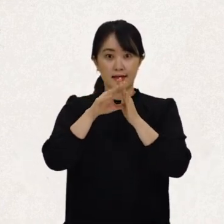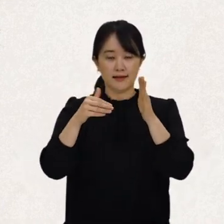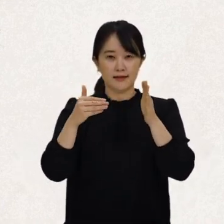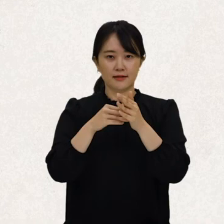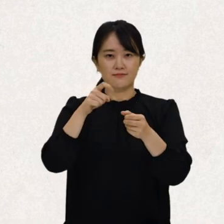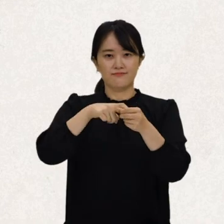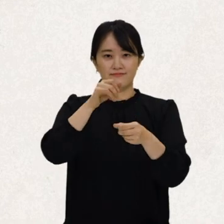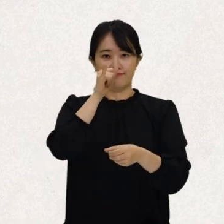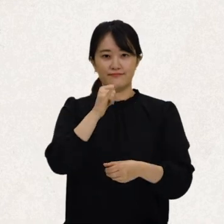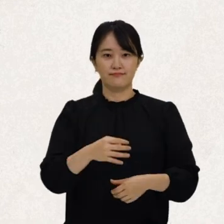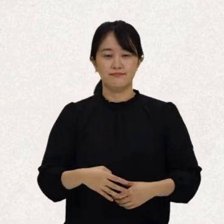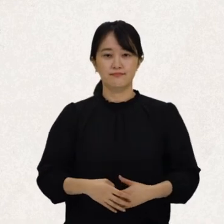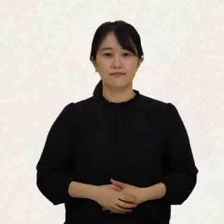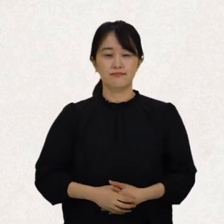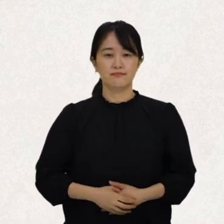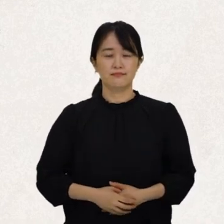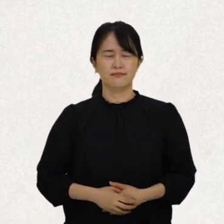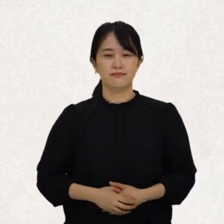목적이 있어요.